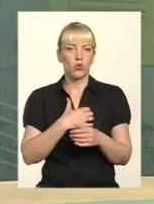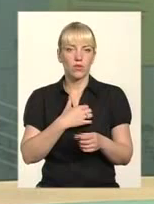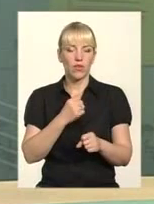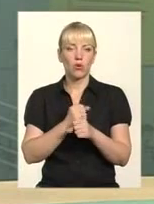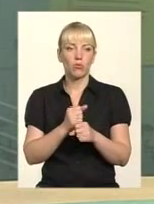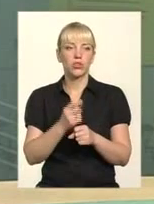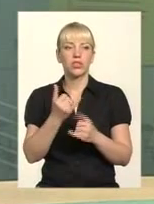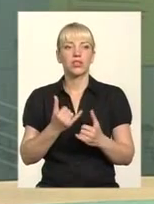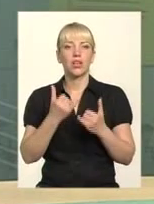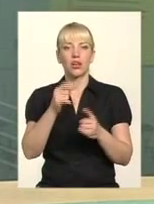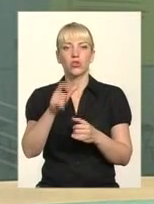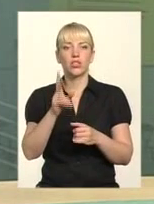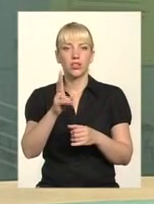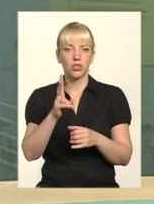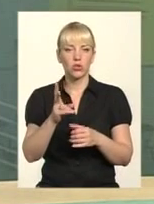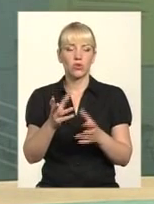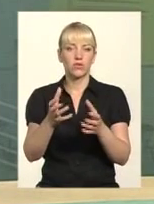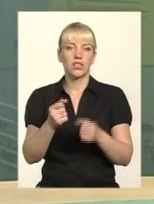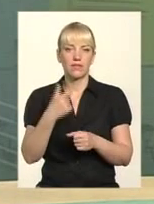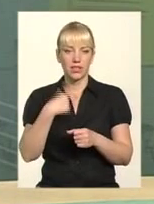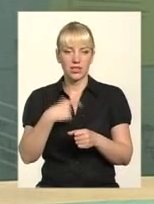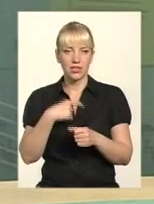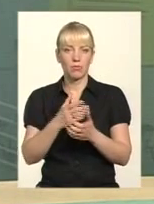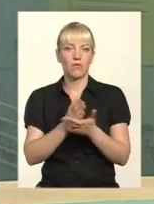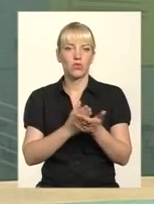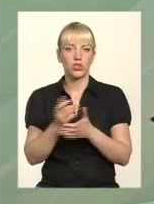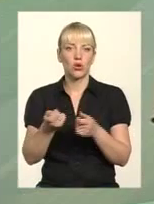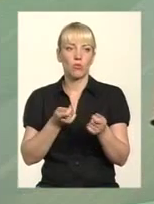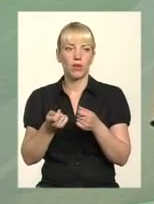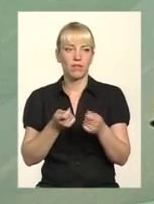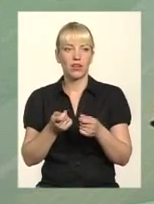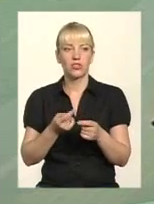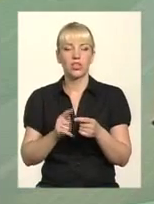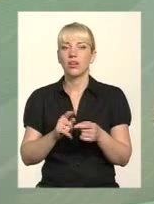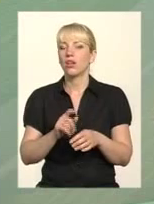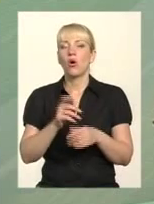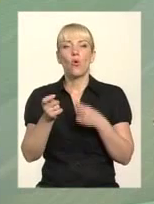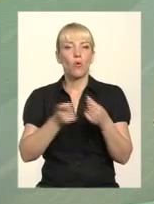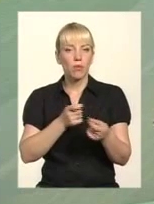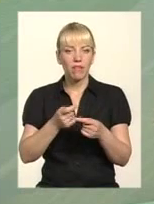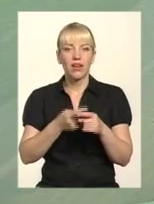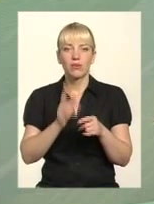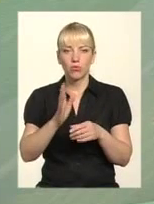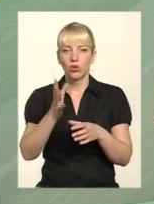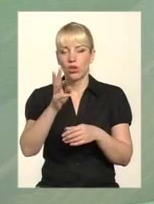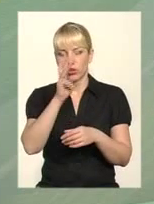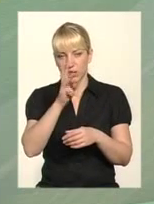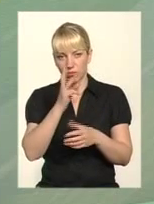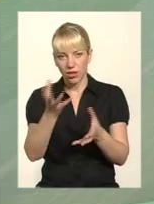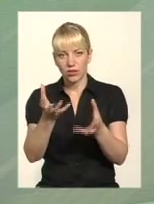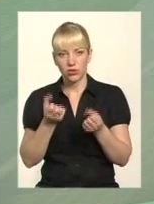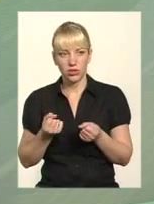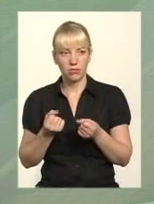на себе ці функції? Управляючого, суті. Якщо управляючий, це фактично його робота. Він за це буде отримувати кошти.